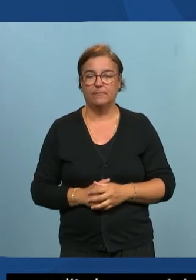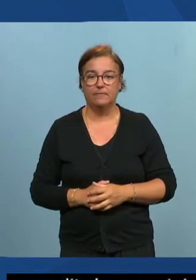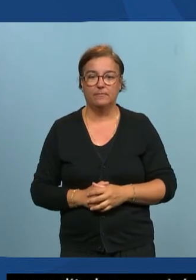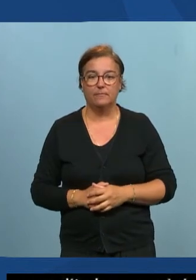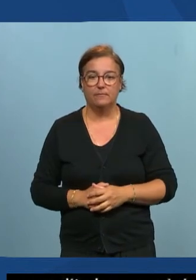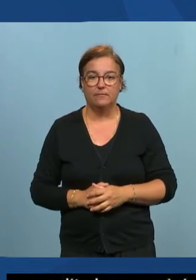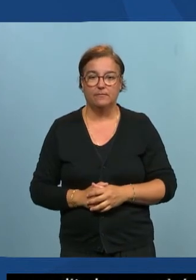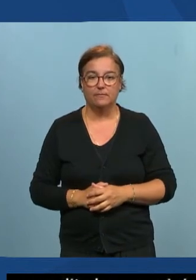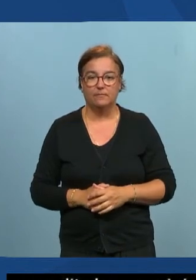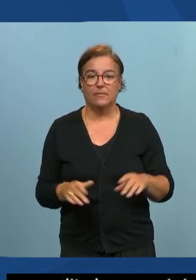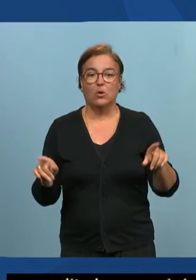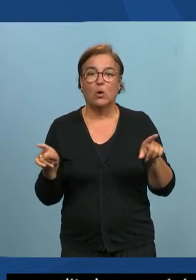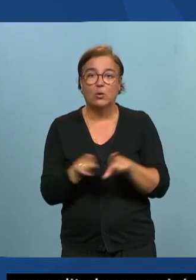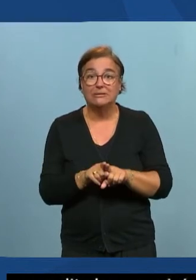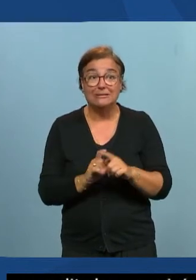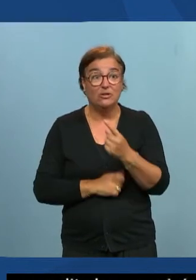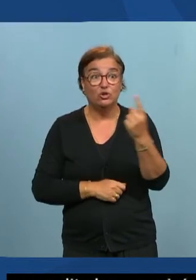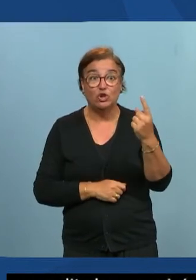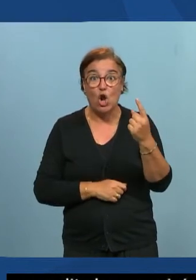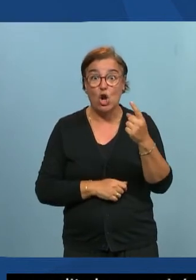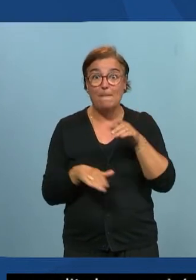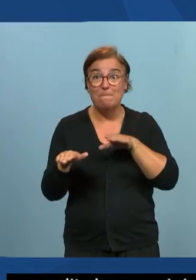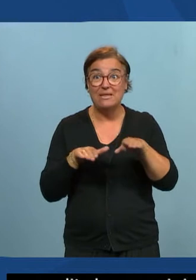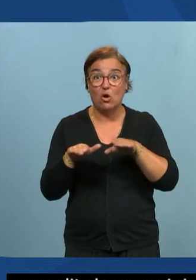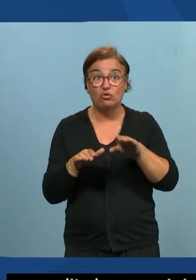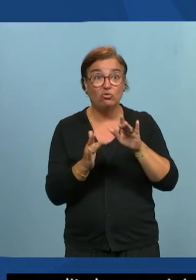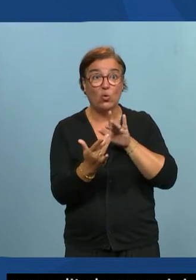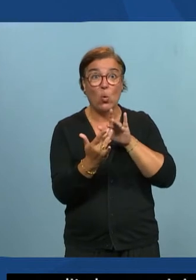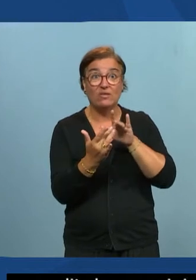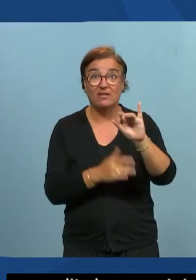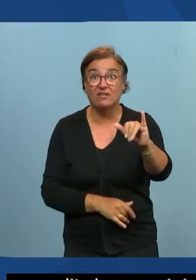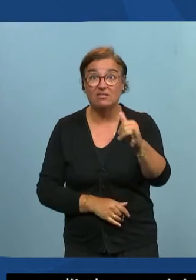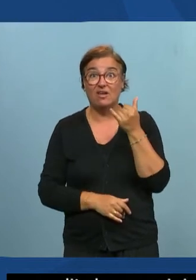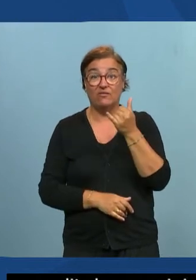téléphone soit pas le seul moyen d'en contact il vous dira